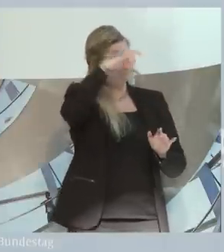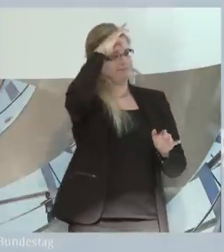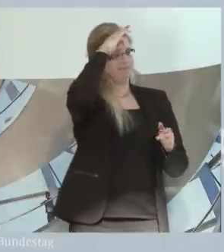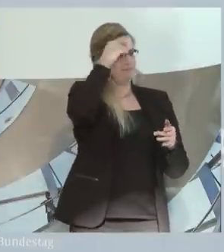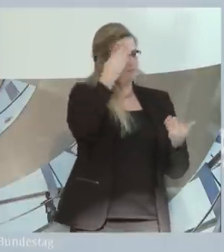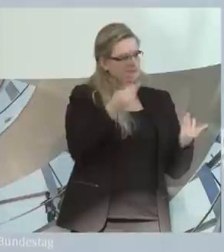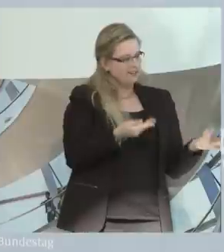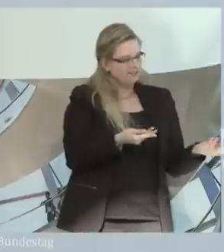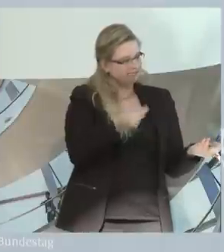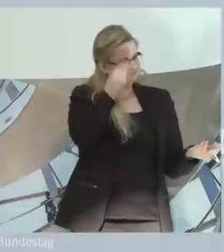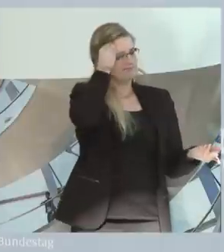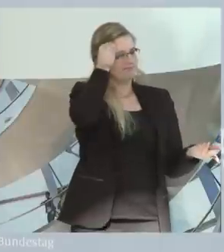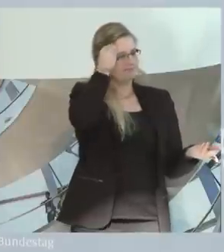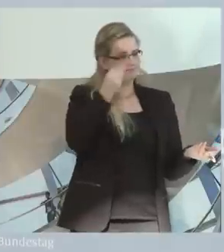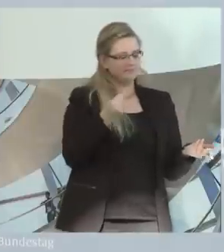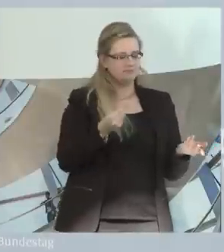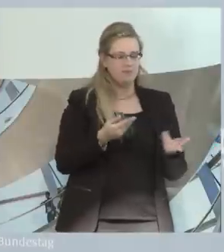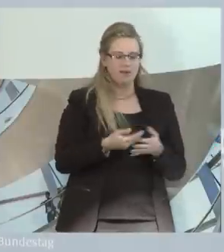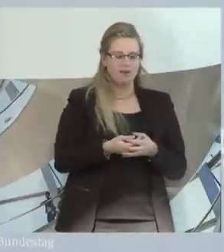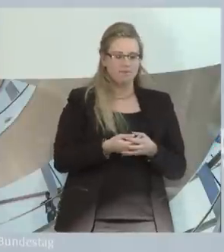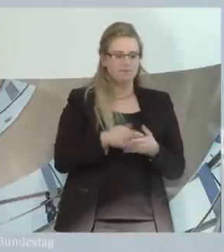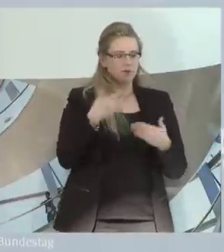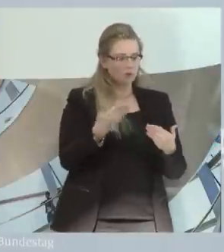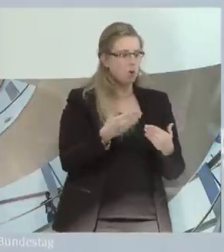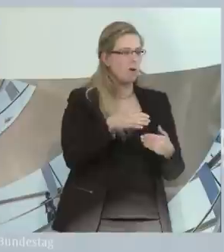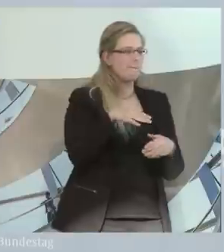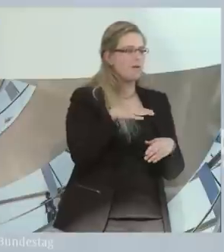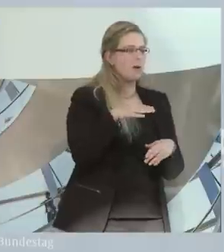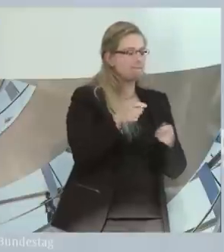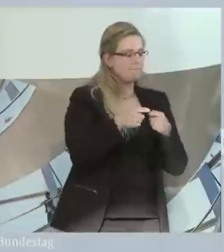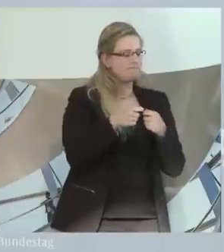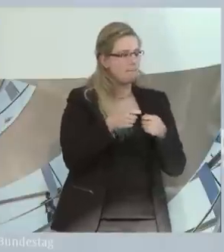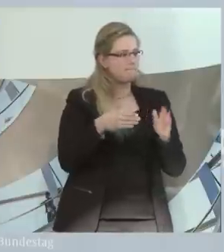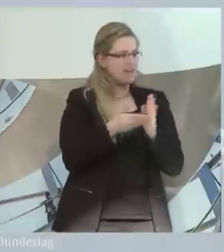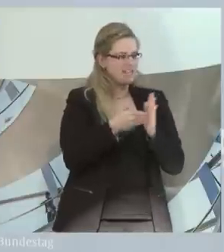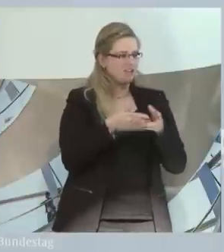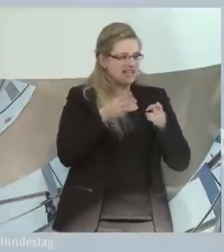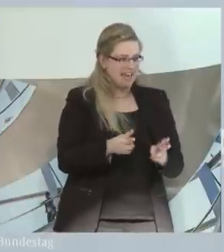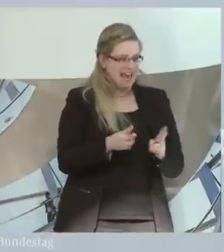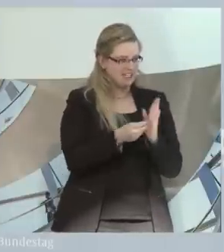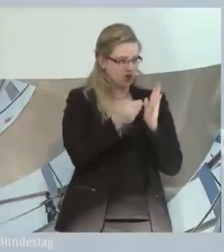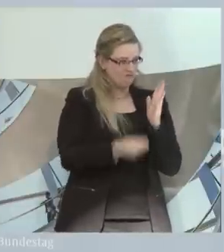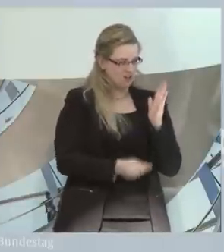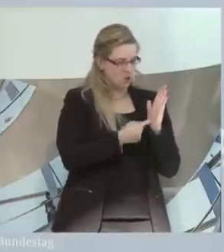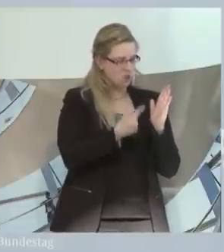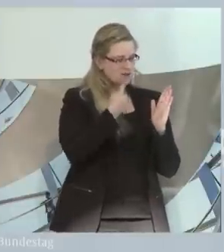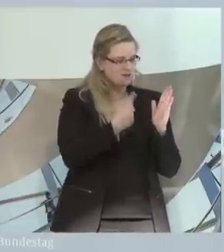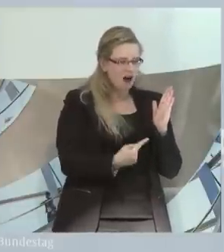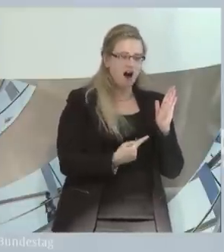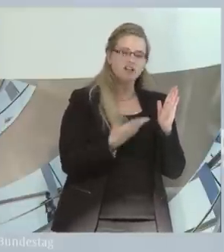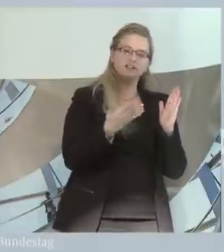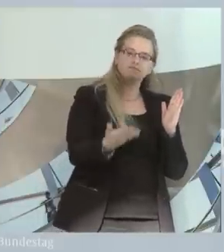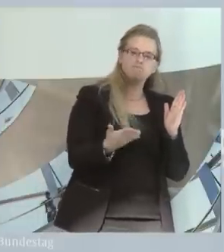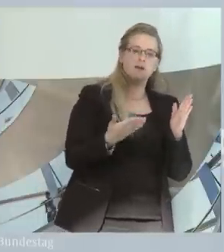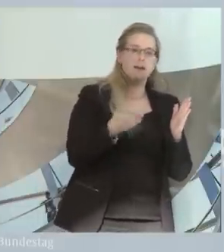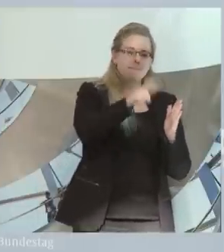-Behindertenrechtskonvention haben, setzt dagegen auf den Ressourcen der Menschen mit Behinderungen